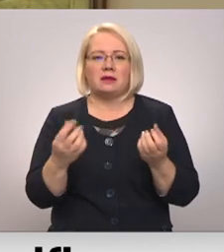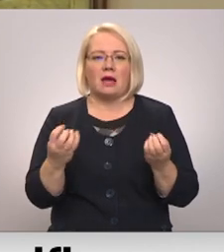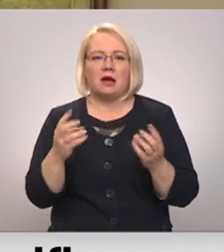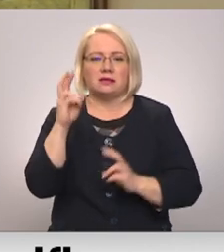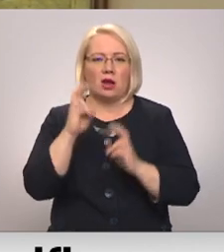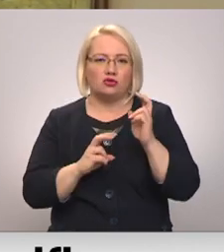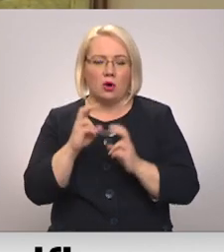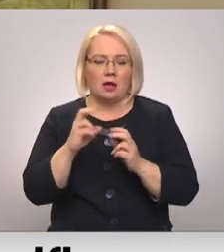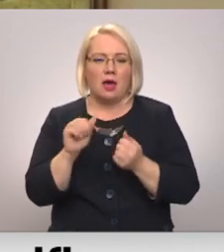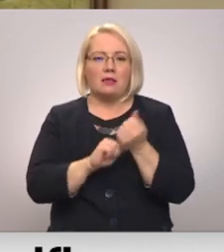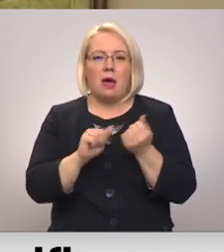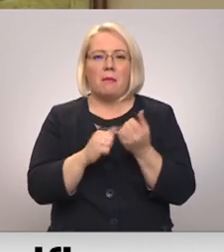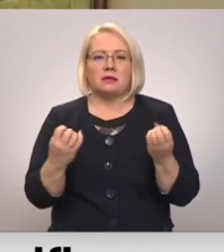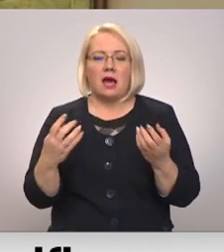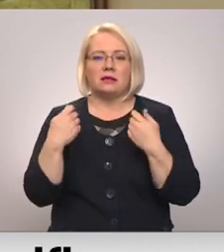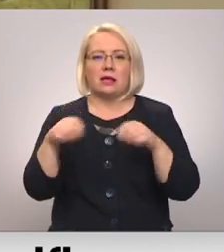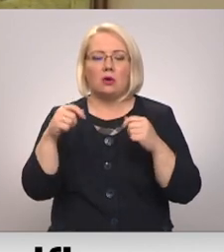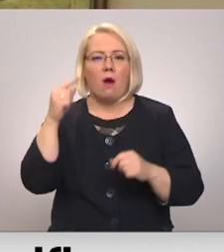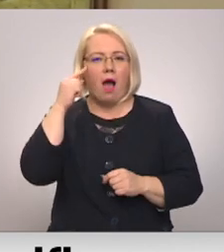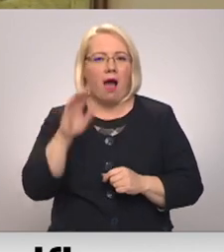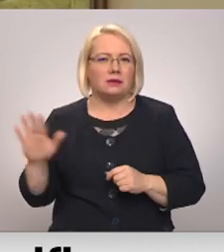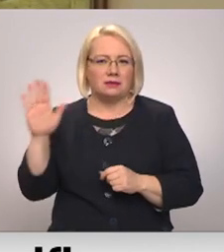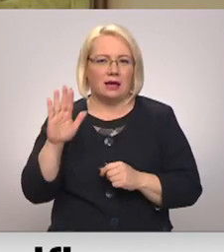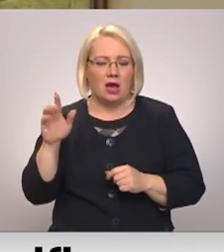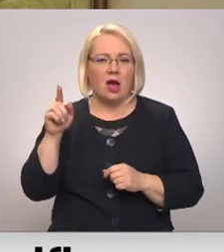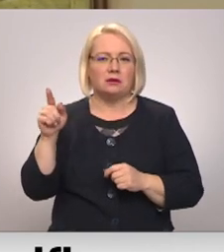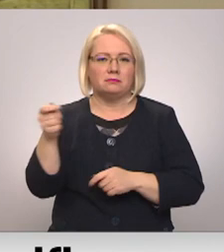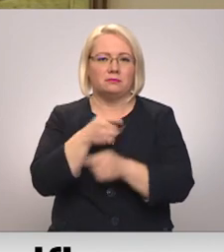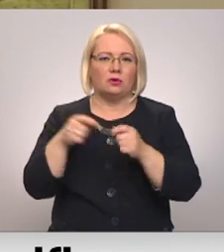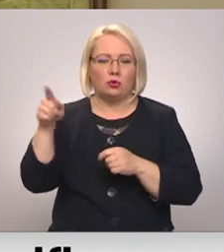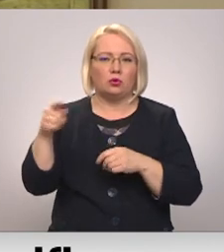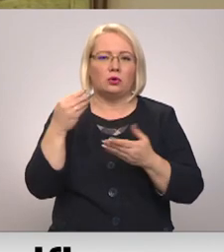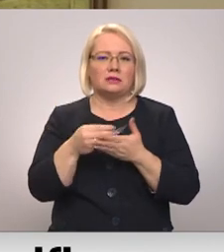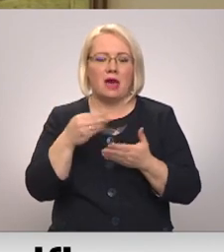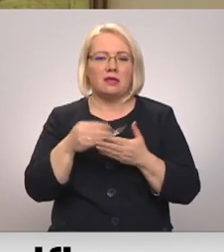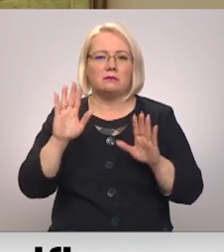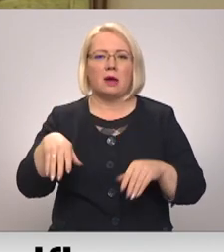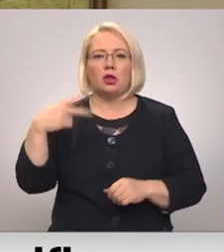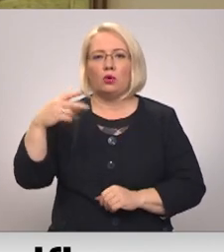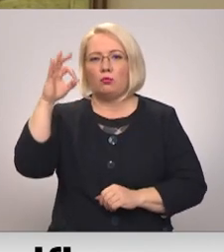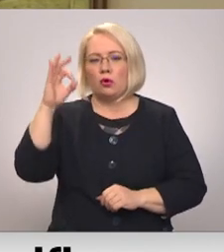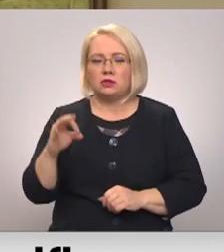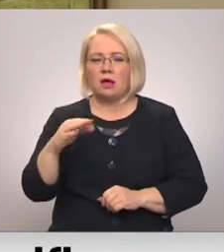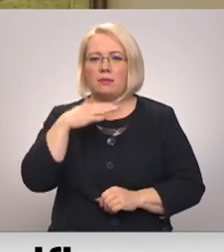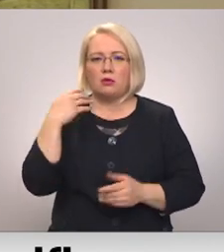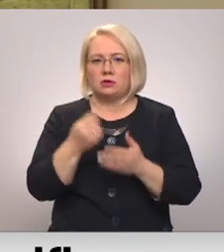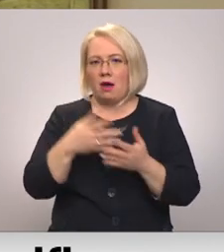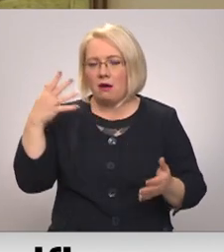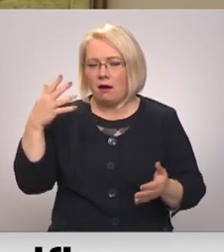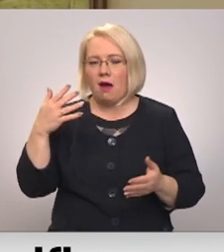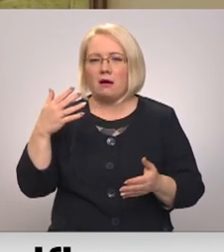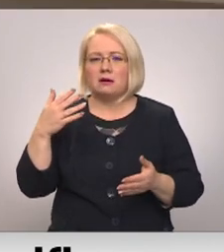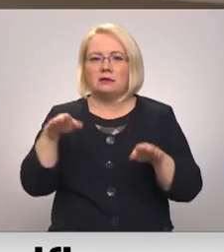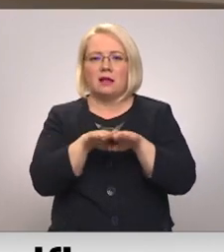dabas gāzi tirgo āzijas tirgos, jo tur cenas ir vēl apmēram par 20% augstākas nekā tas ir